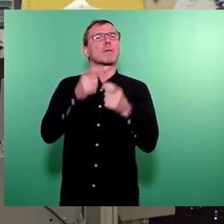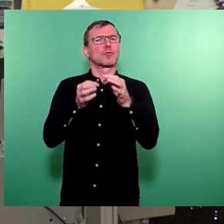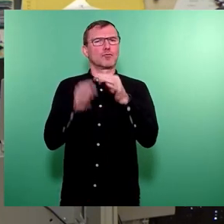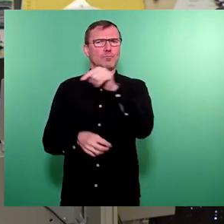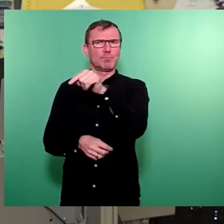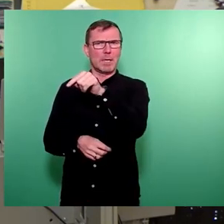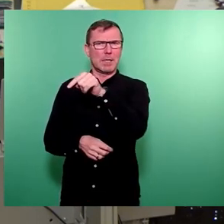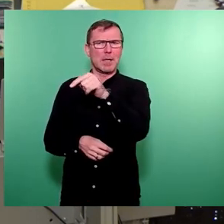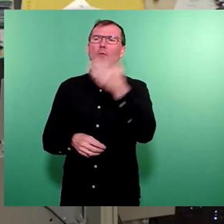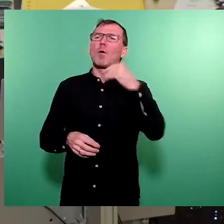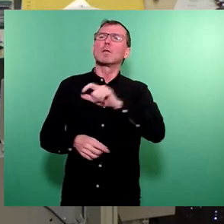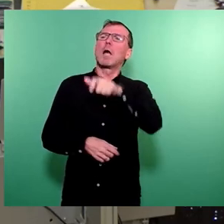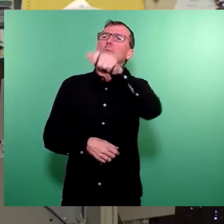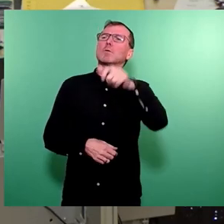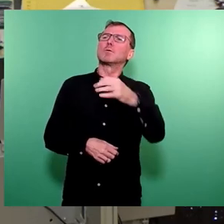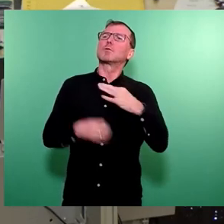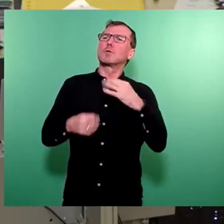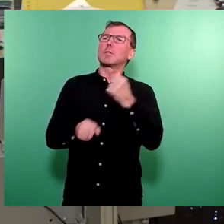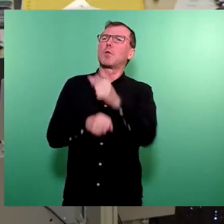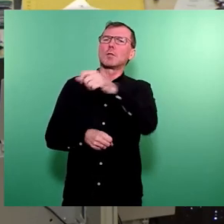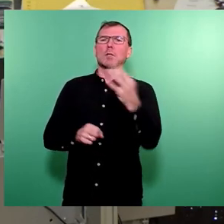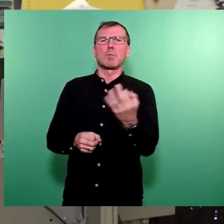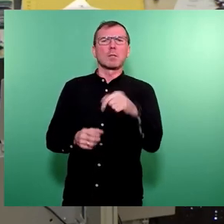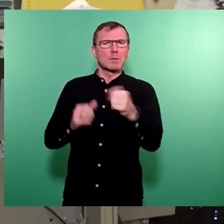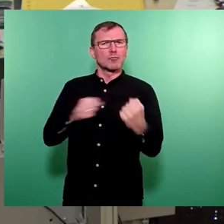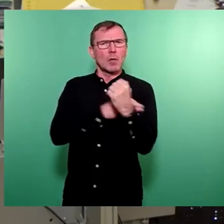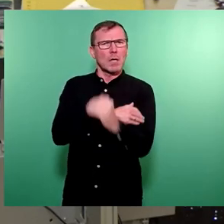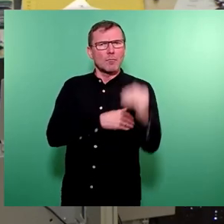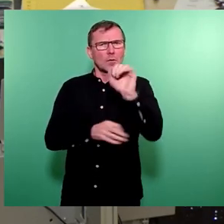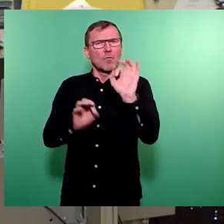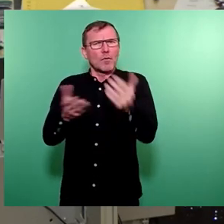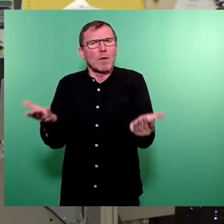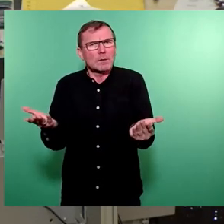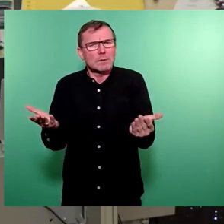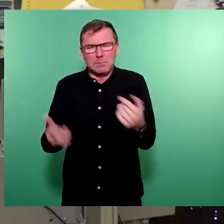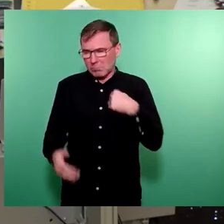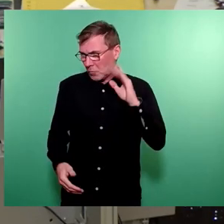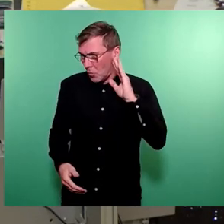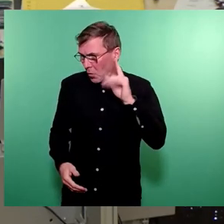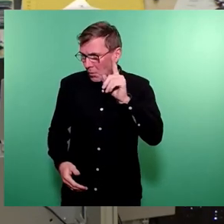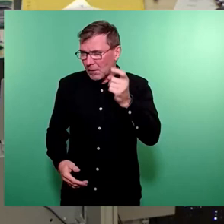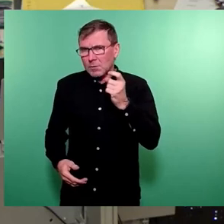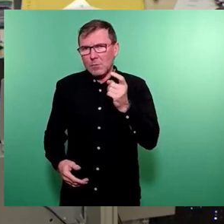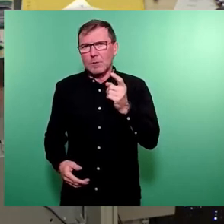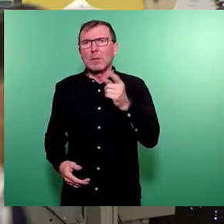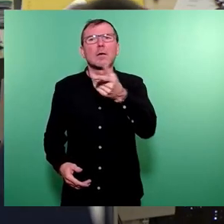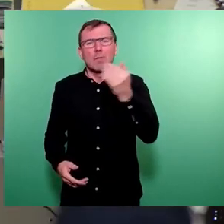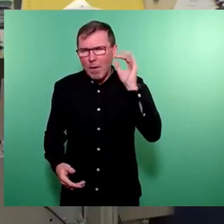nicht so viele Bedienstete gebraucht im Gesundheitsamt, aber jetzt sollen wir massiv aufstecken. Nachtigall, ich höre Sie draußen. Frau Ornuth, Sie dürfen.